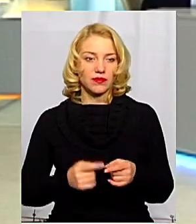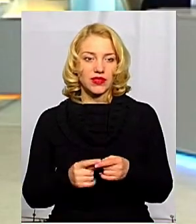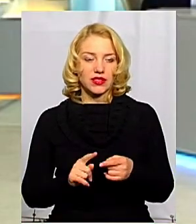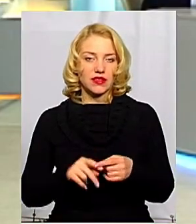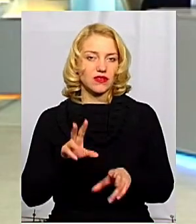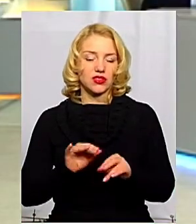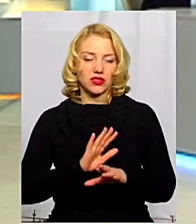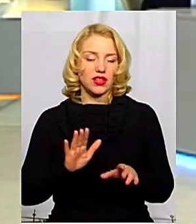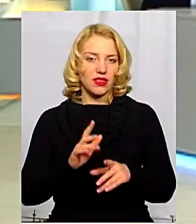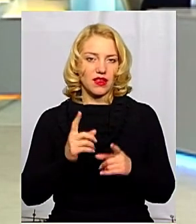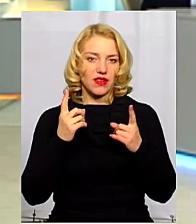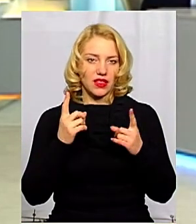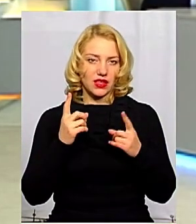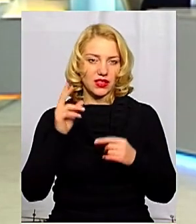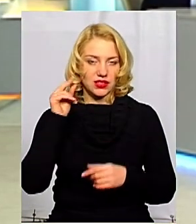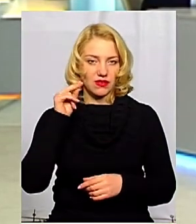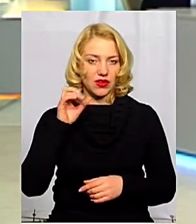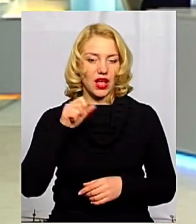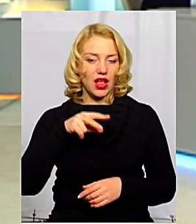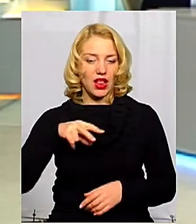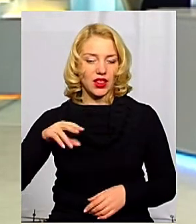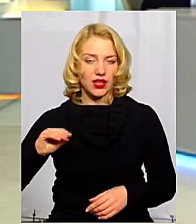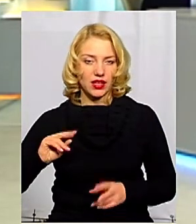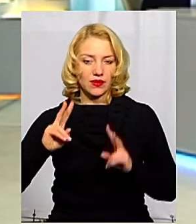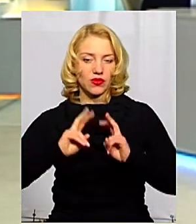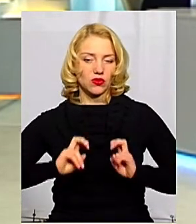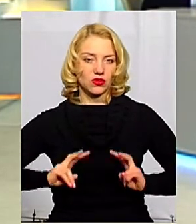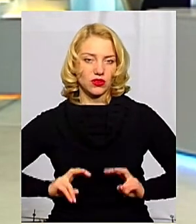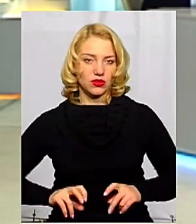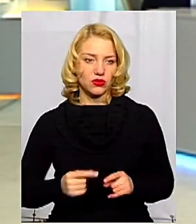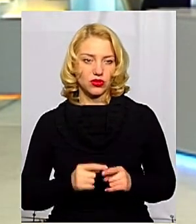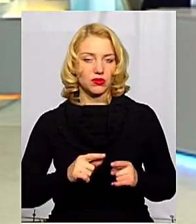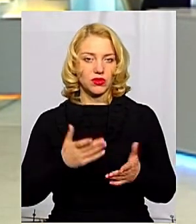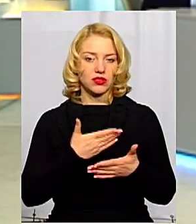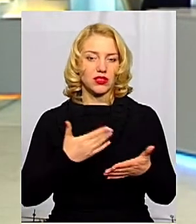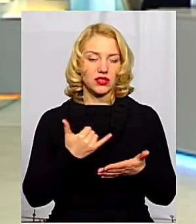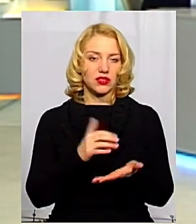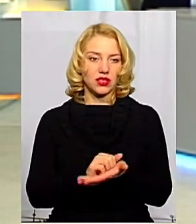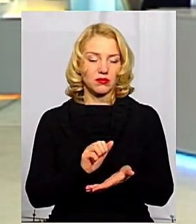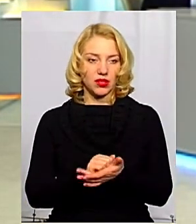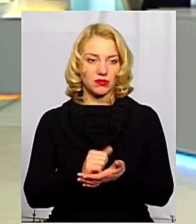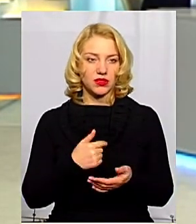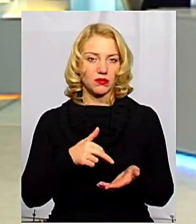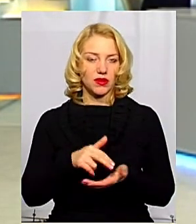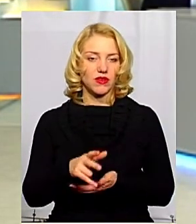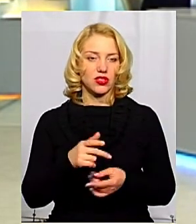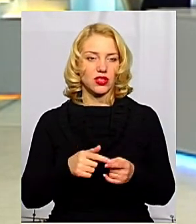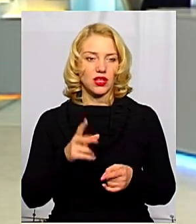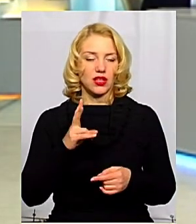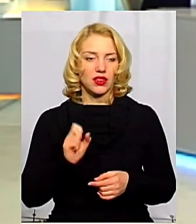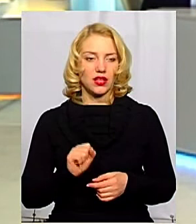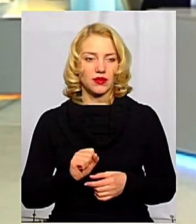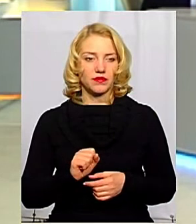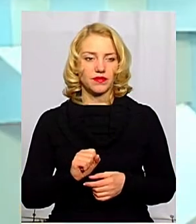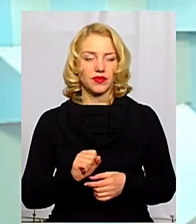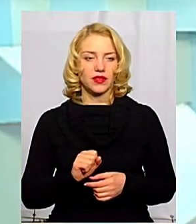це невеликі цифри. Але, досліджуючи, ми займаємося зараз, ми вийшли не в дозорний епіднагляд,